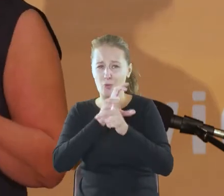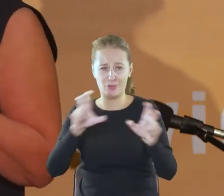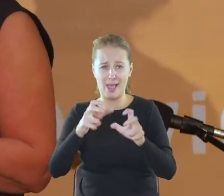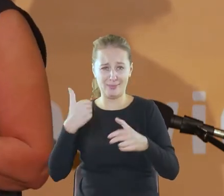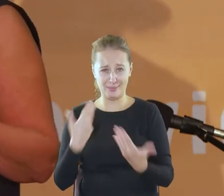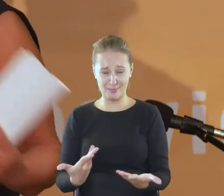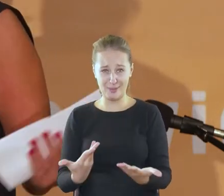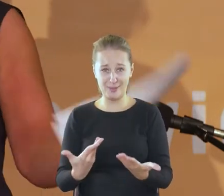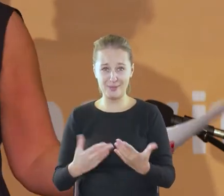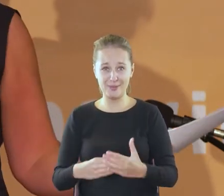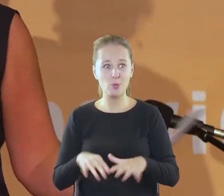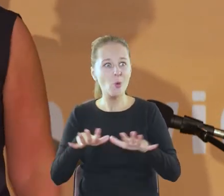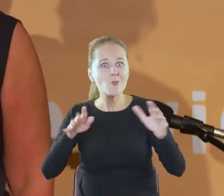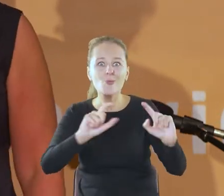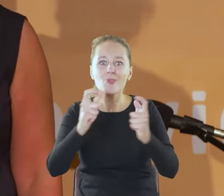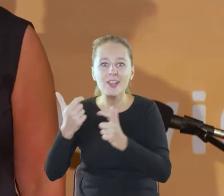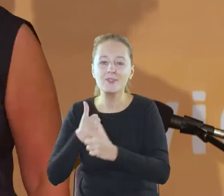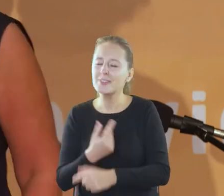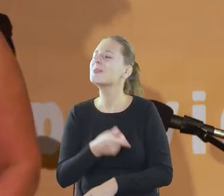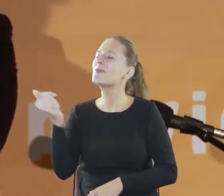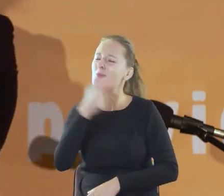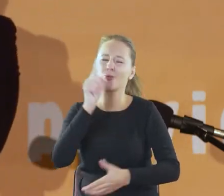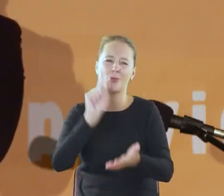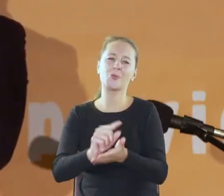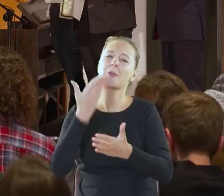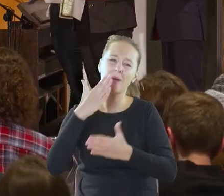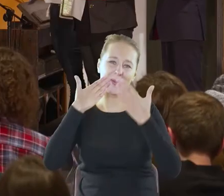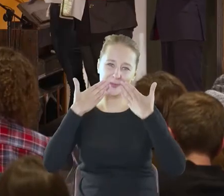działo. Także jak może się nie powieść. Dziękuję bardzo.